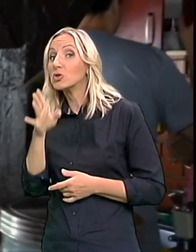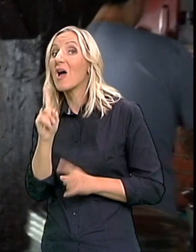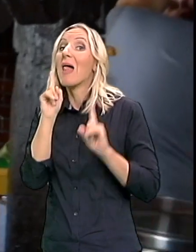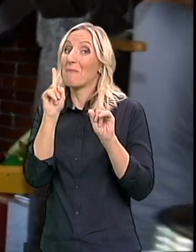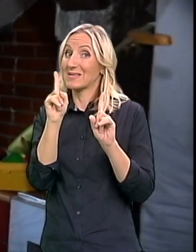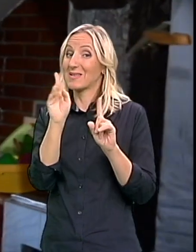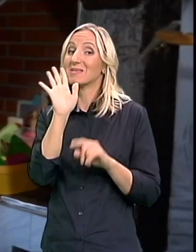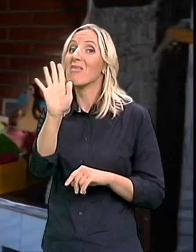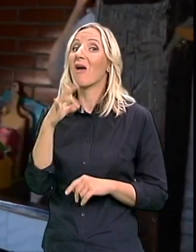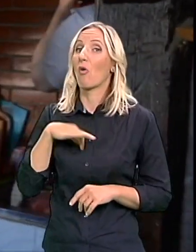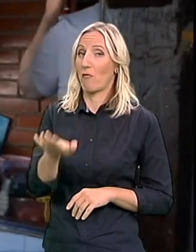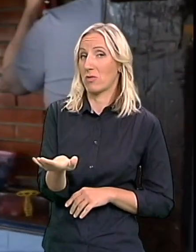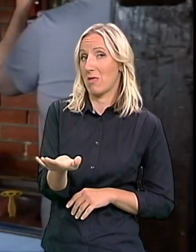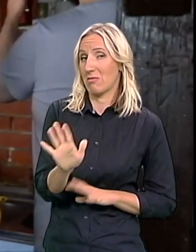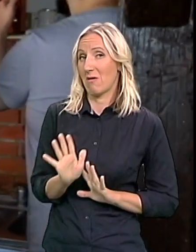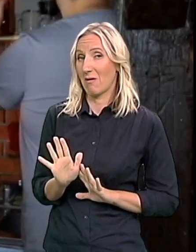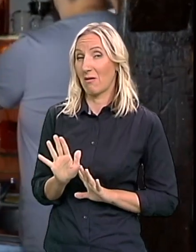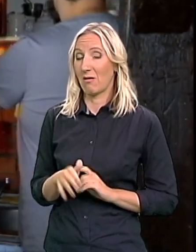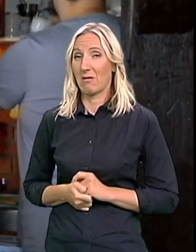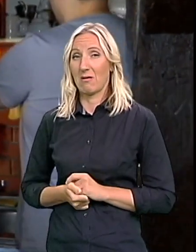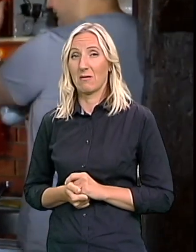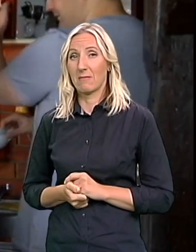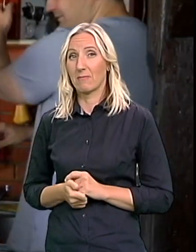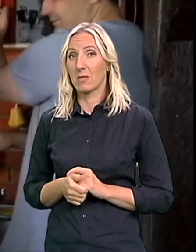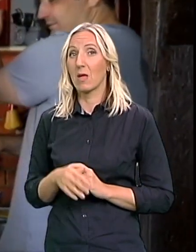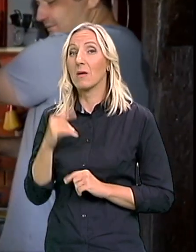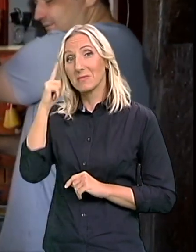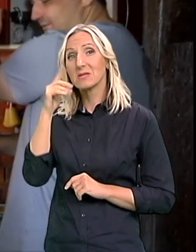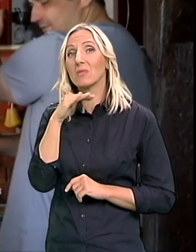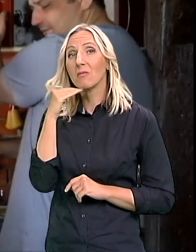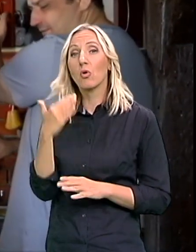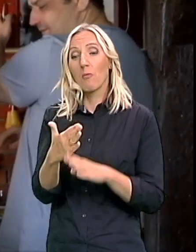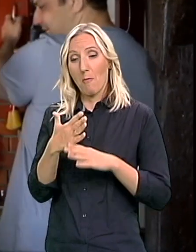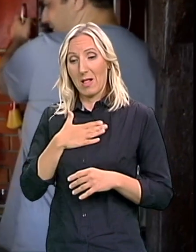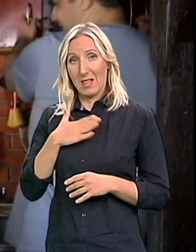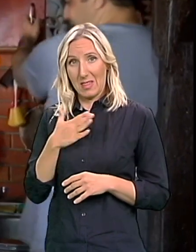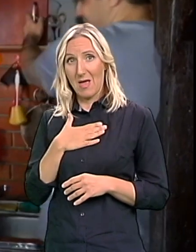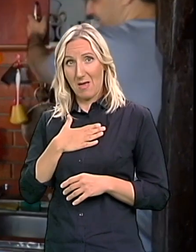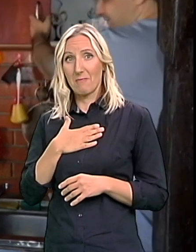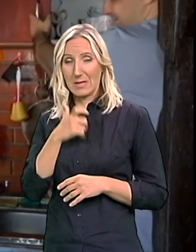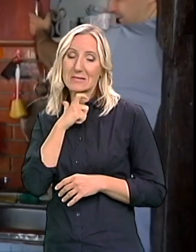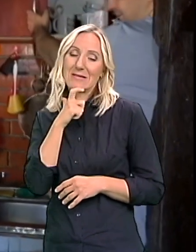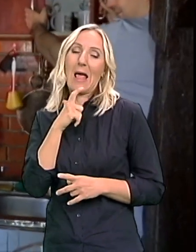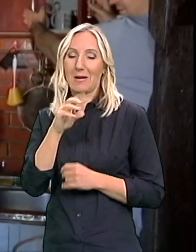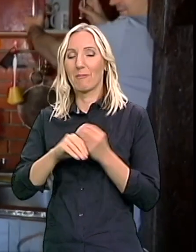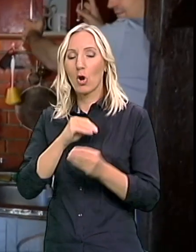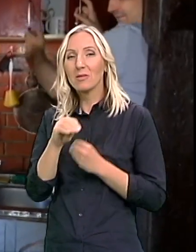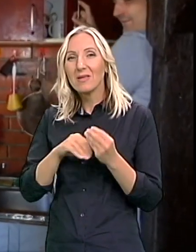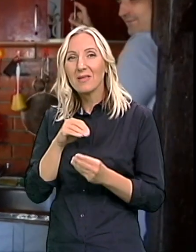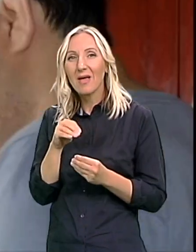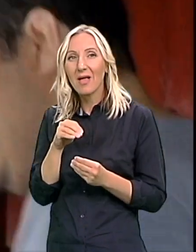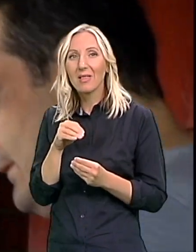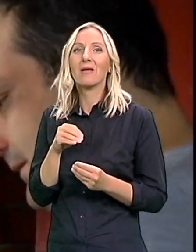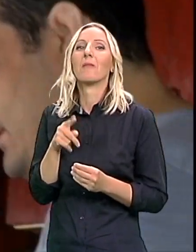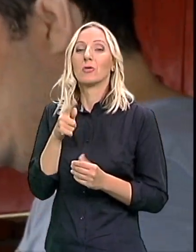Ono što je Ja mislim Mnogo pomagalo Nama starijim roditeljima Kako ja to kažem A to je